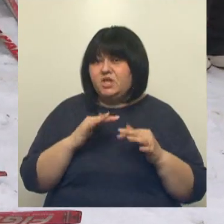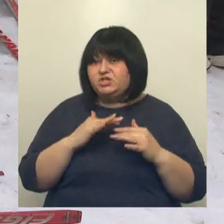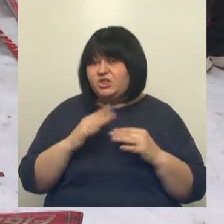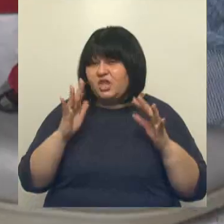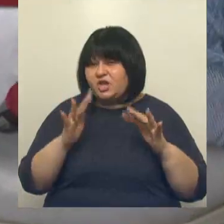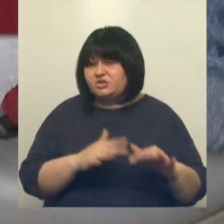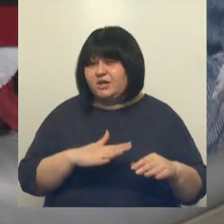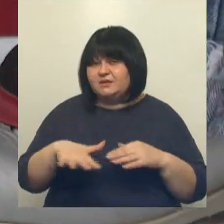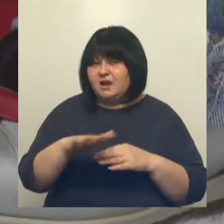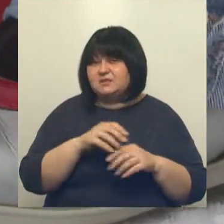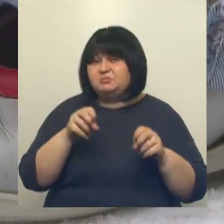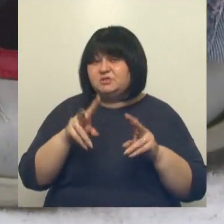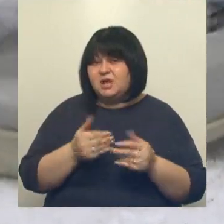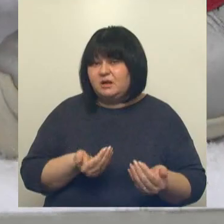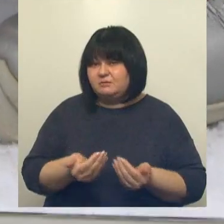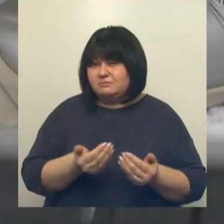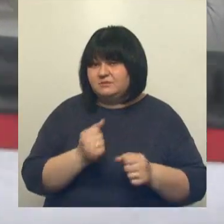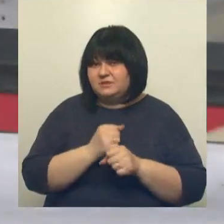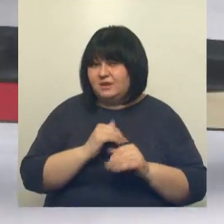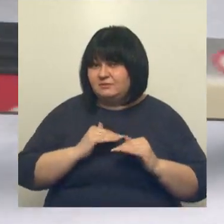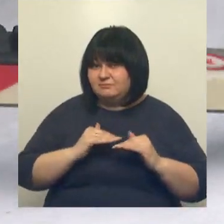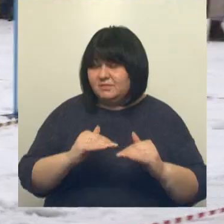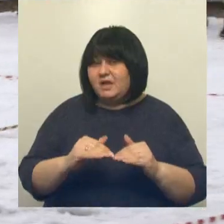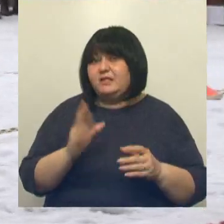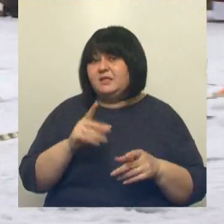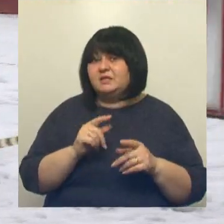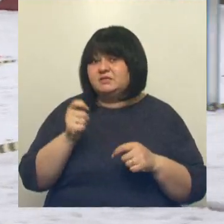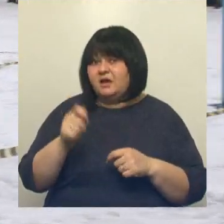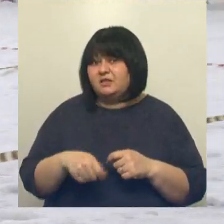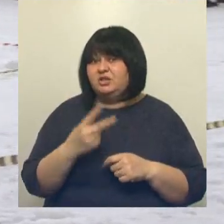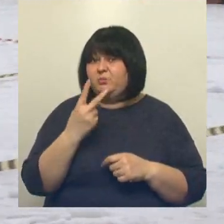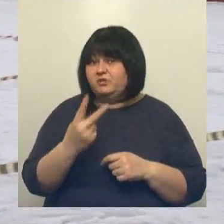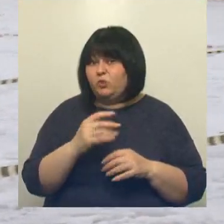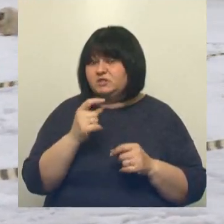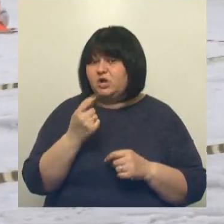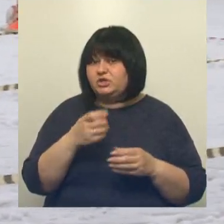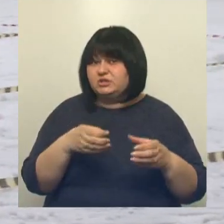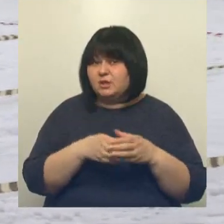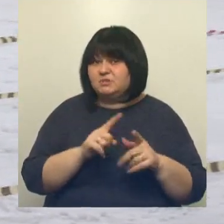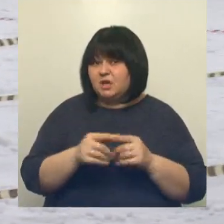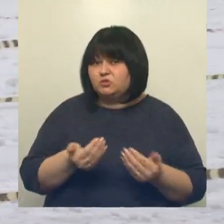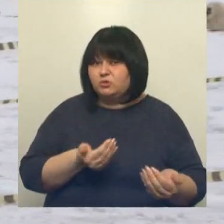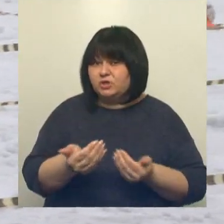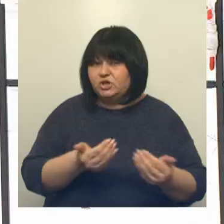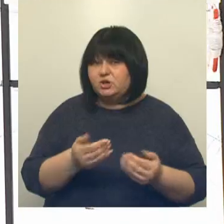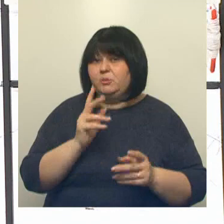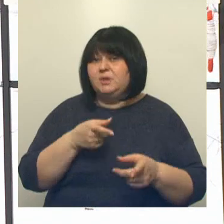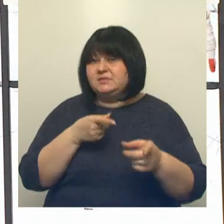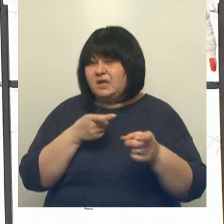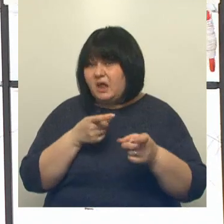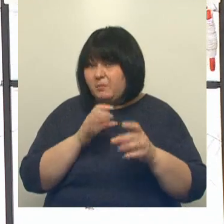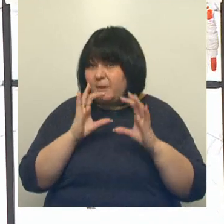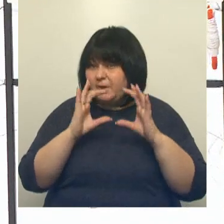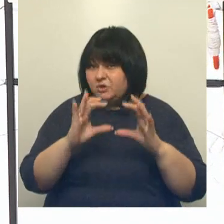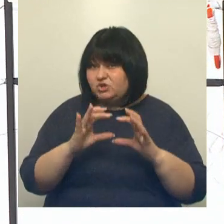специально укатана для биатлонистов. На старте по двое из 11 команд. Они сразу бросились в лыжный забег. Круг, затем стрельба по мишеням и